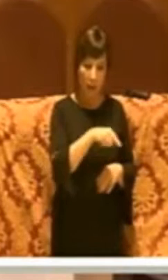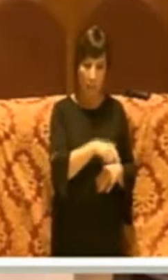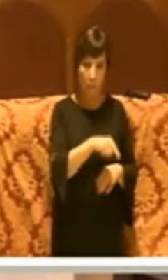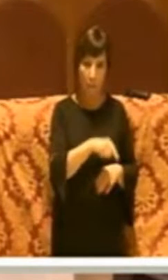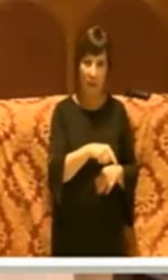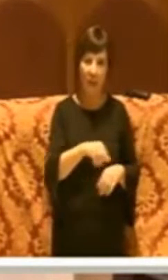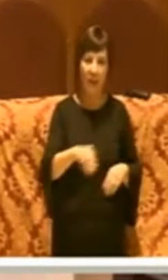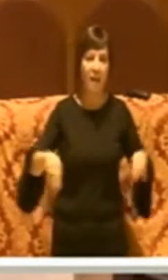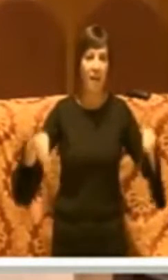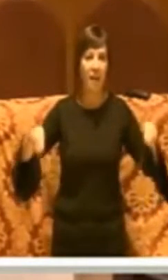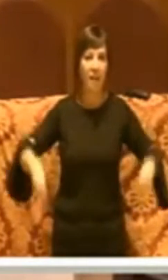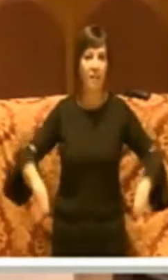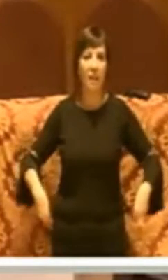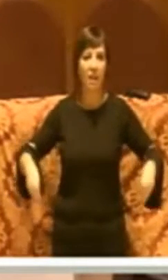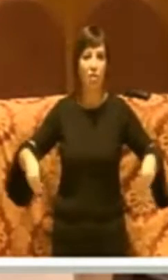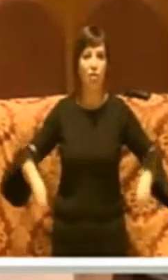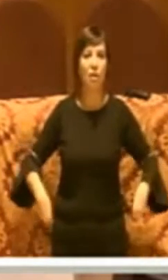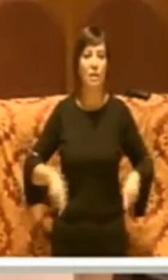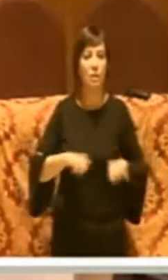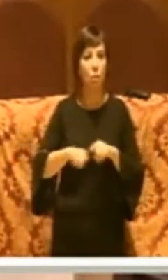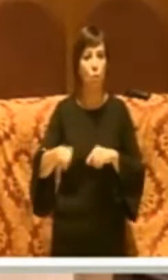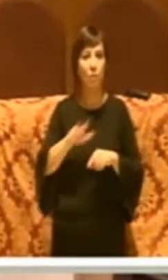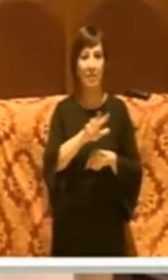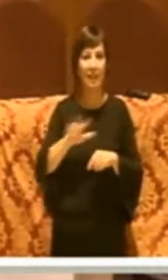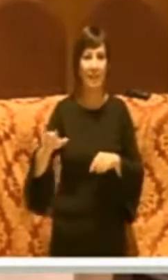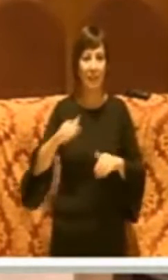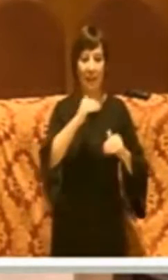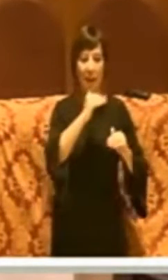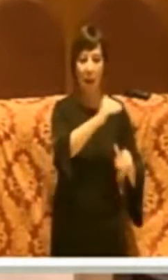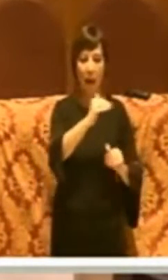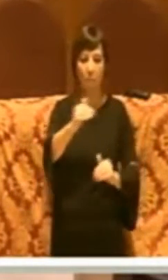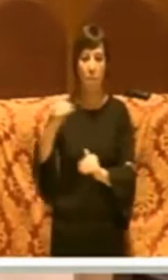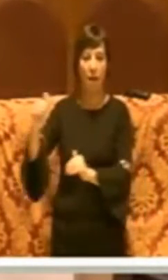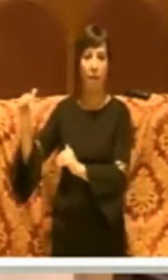delle tangenti su 33 appalti.